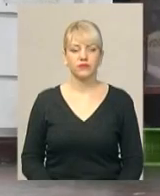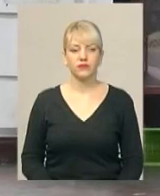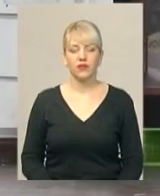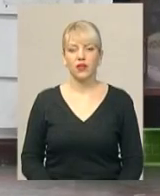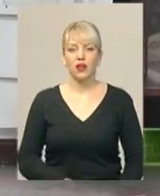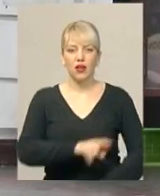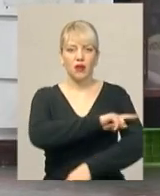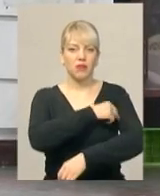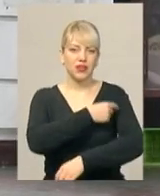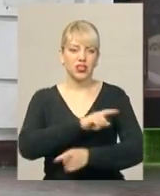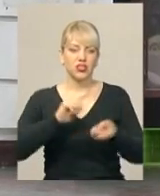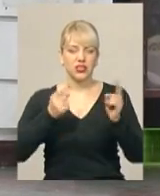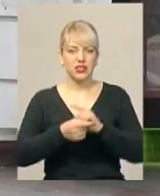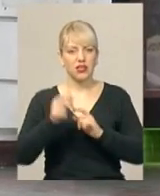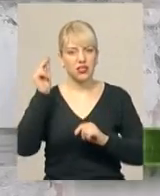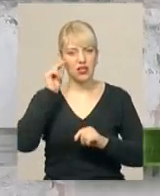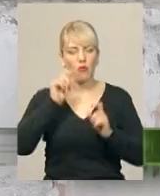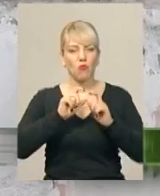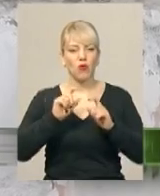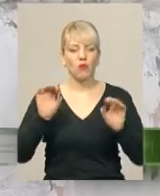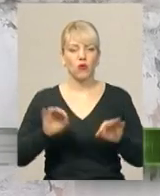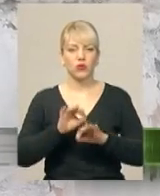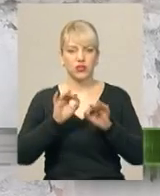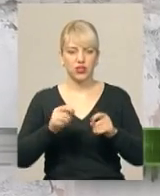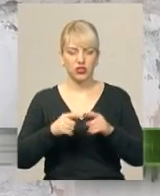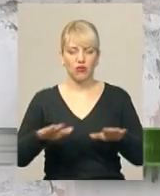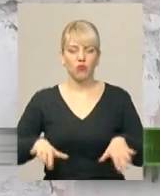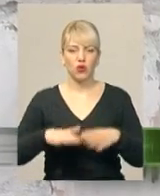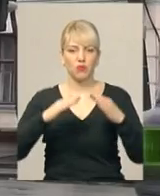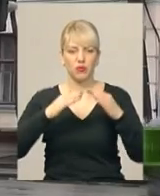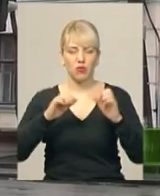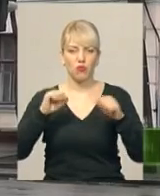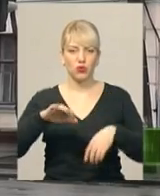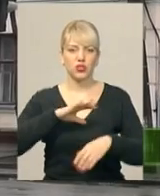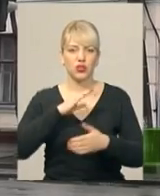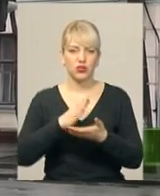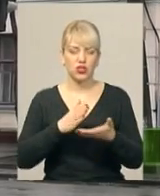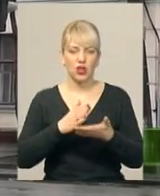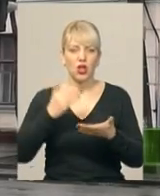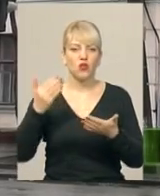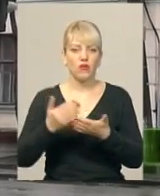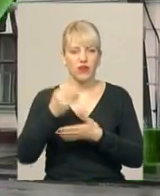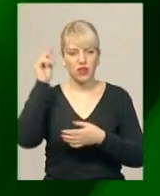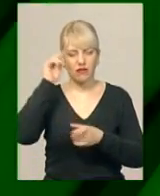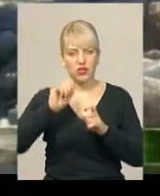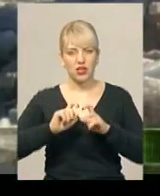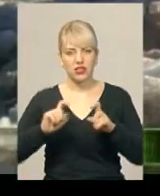Медичне замість музичного. У нині порожньому приміщенні на Проскурівській у Хмельницькому може розташуватися новий навчальний заклад.